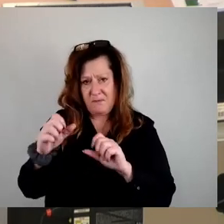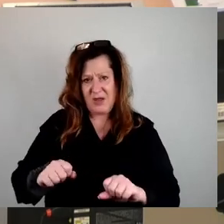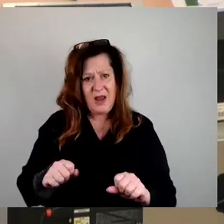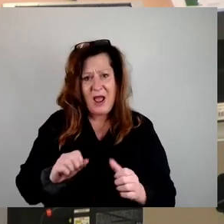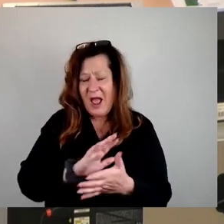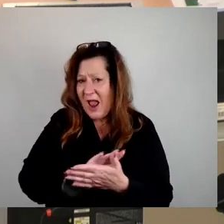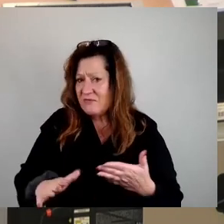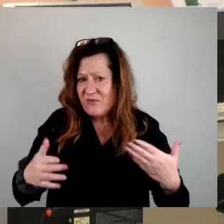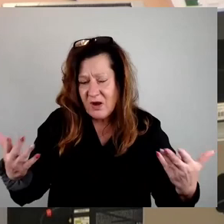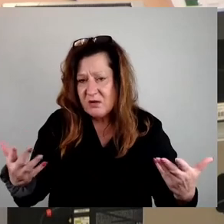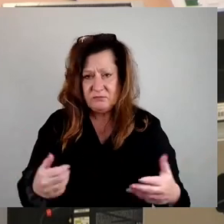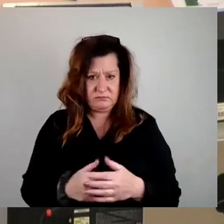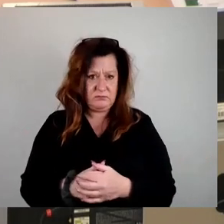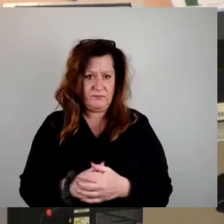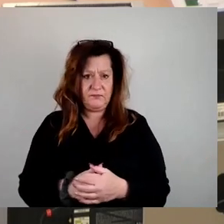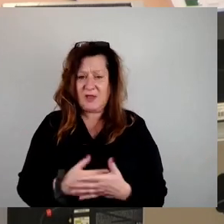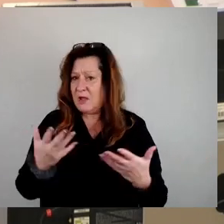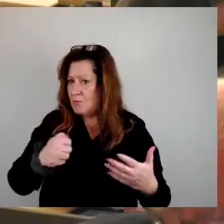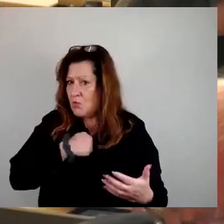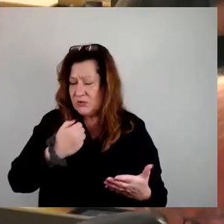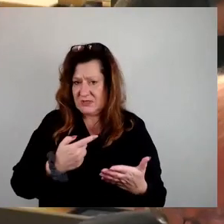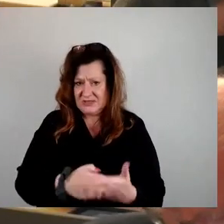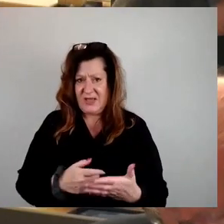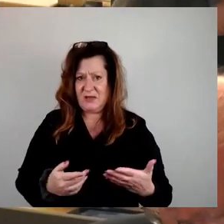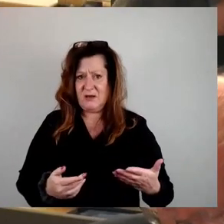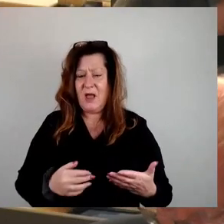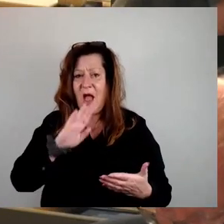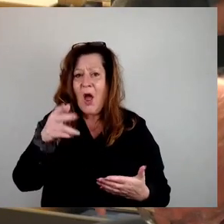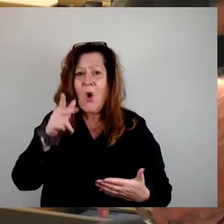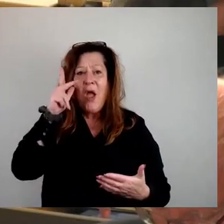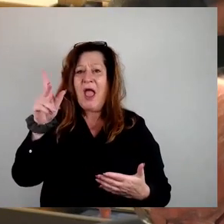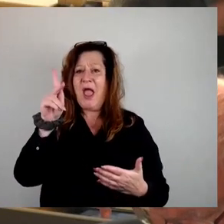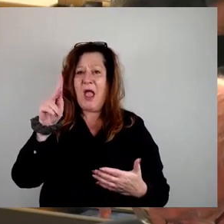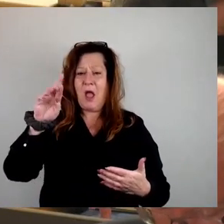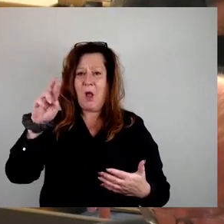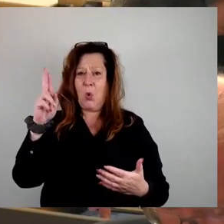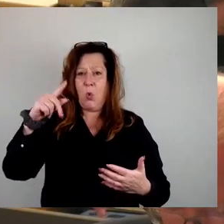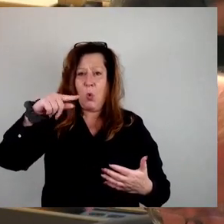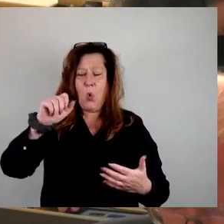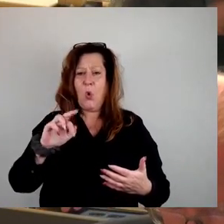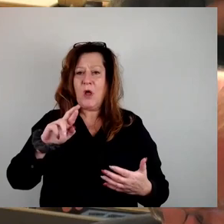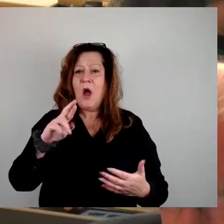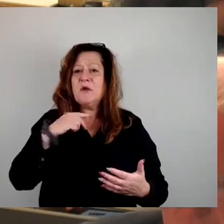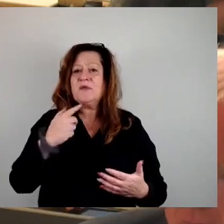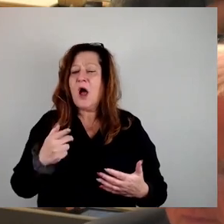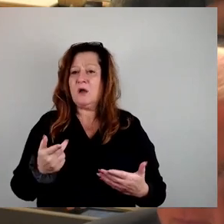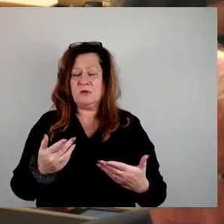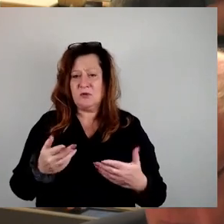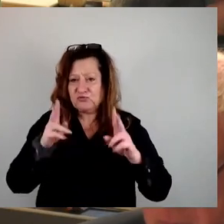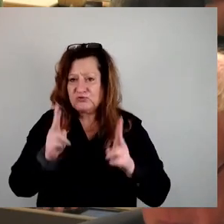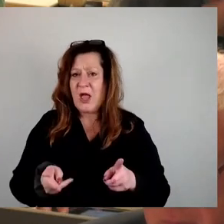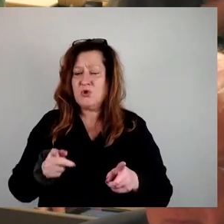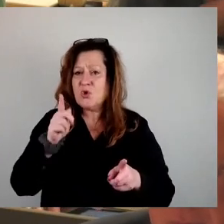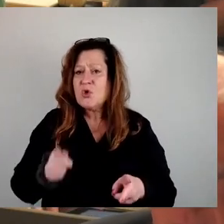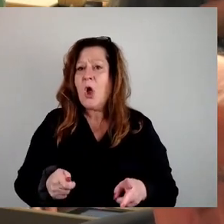Sie so mutig. Seien Sie so mutig, wie Herr Krüger, der sagt, dass wir uns als Stadt aktiv am Wohneigentumsmarkt